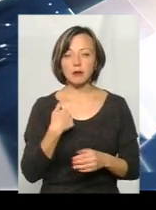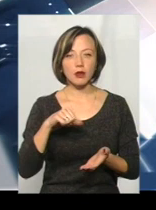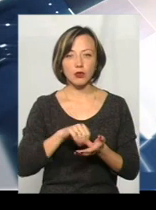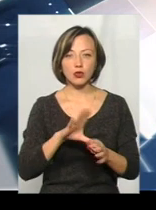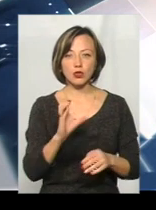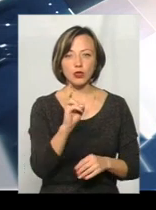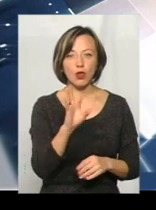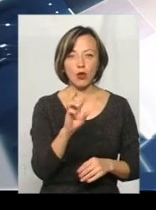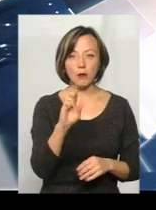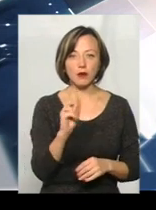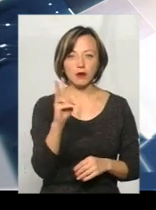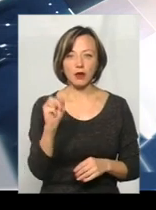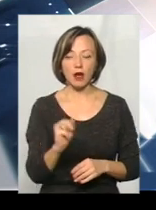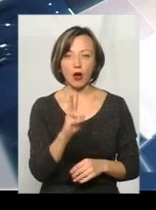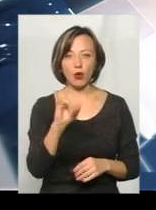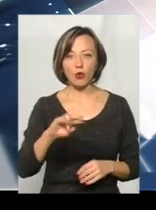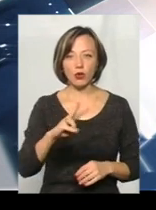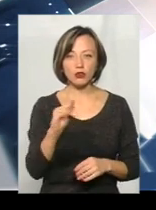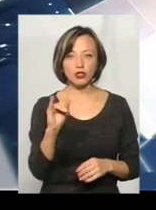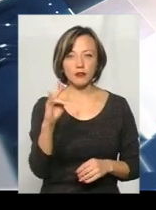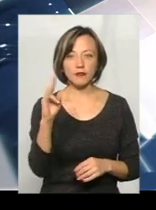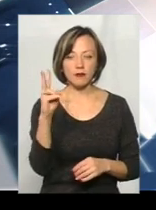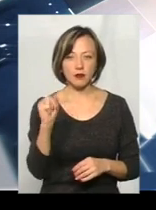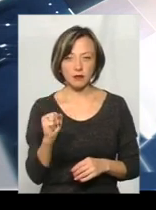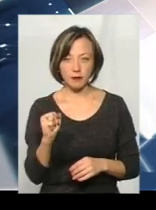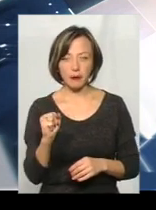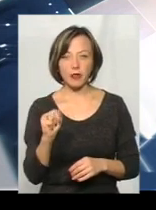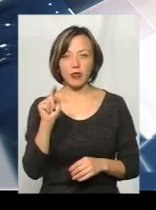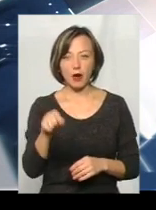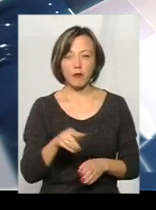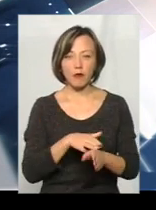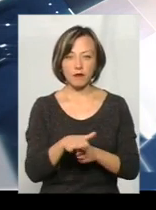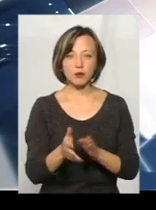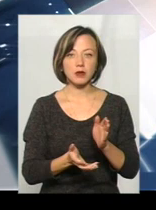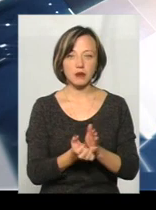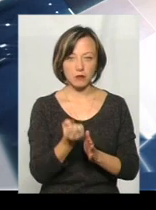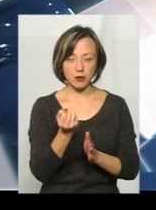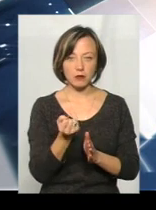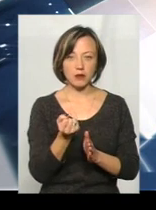Слобідко-Кольчевецькій територіальній громаді. Та ми повністю підтримуємо